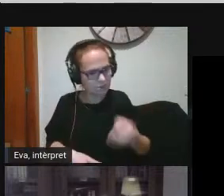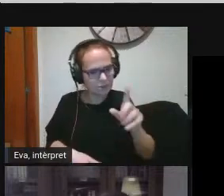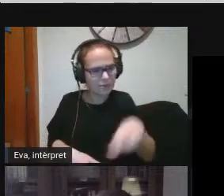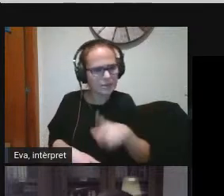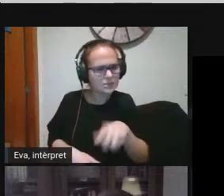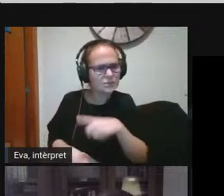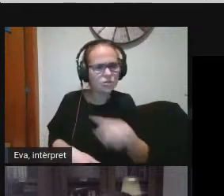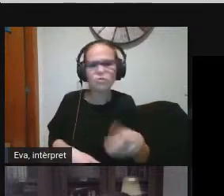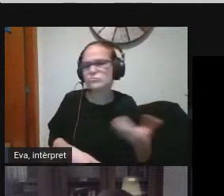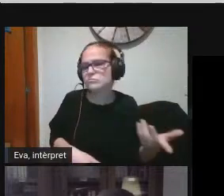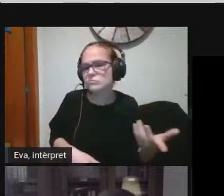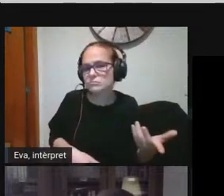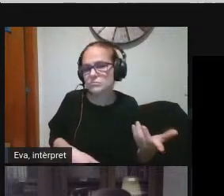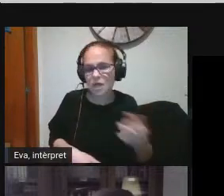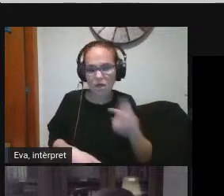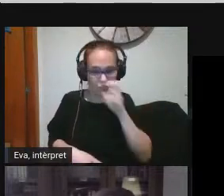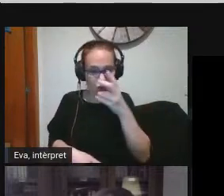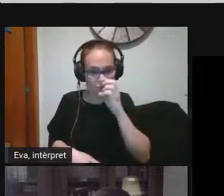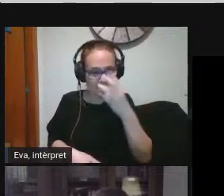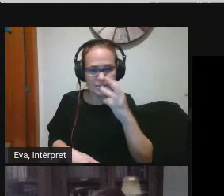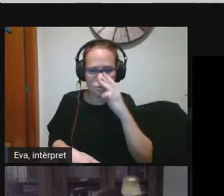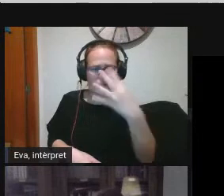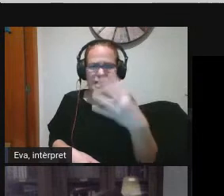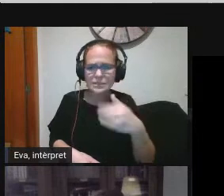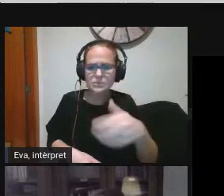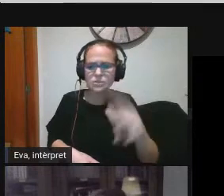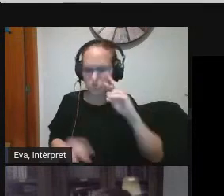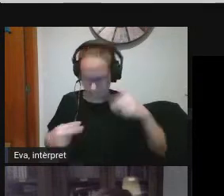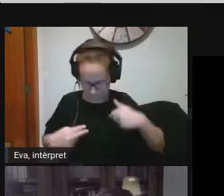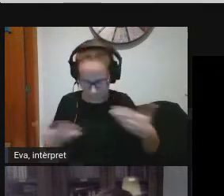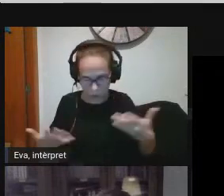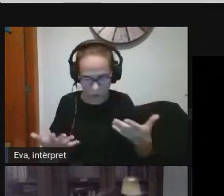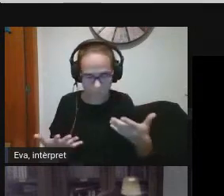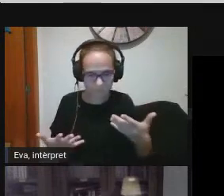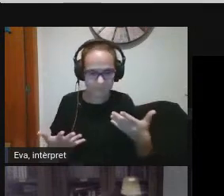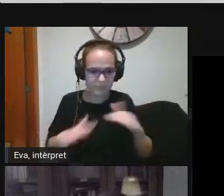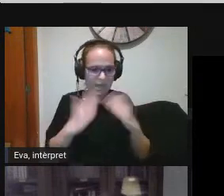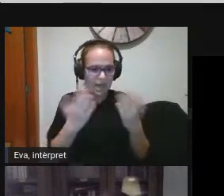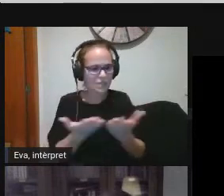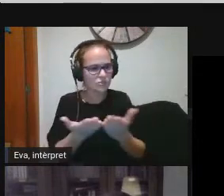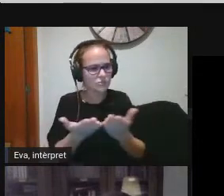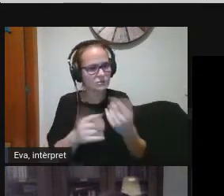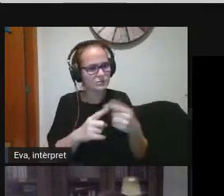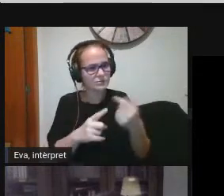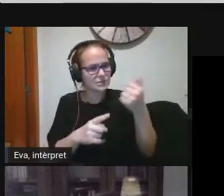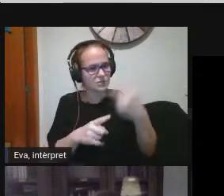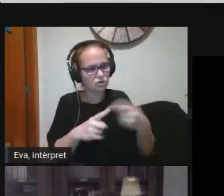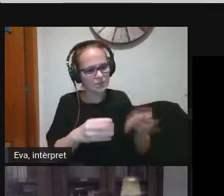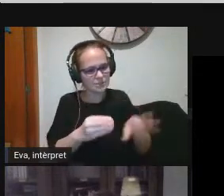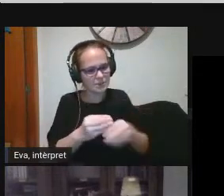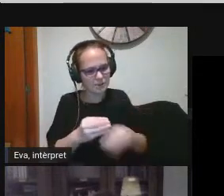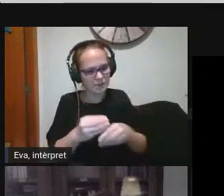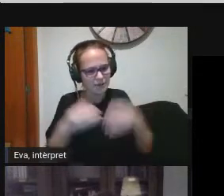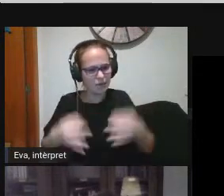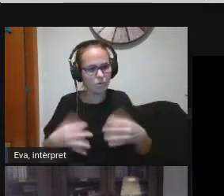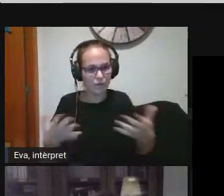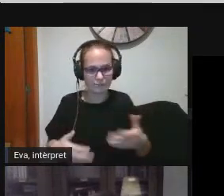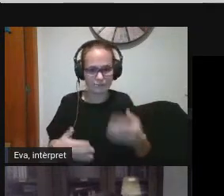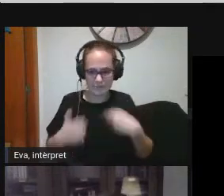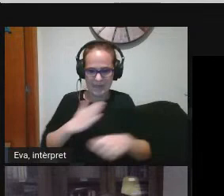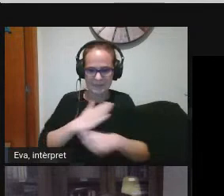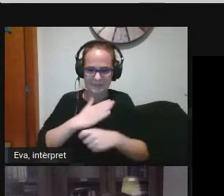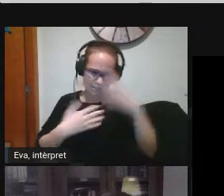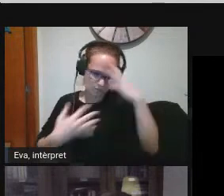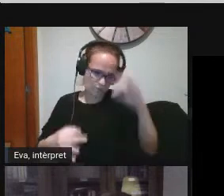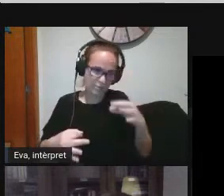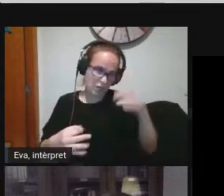d'aquí dos o tres anys o quatre anys com en veig quines coses hem d'implementar aquesta part mira estratègica evidentment l'estratègia hi serà per això